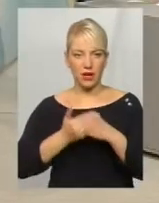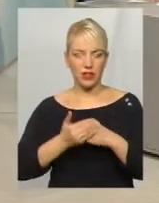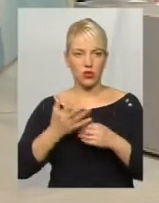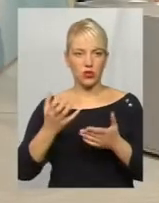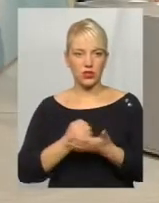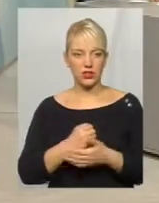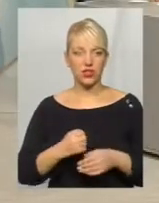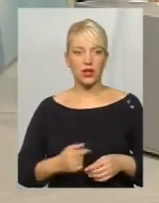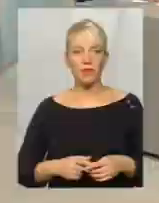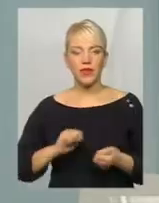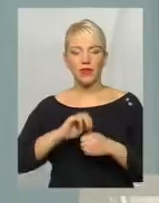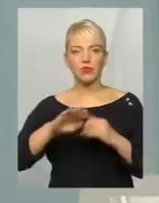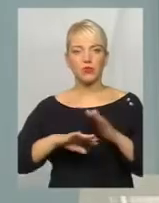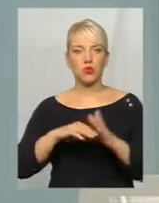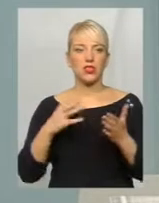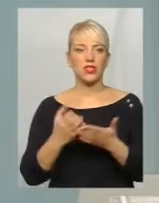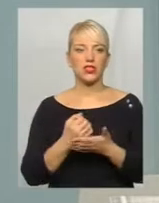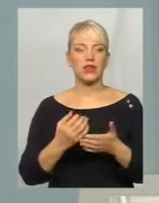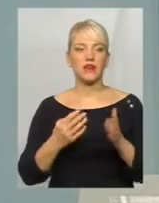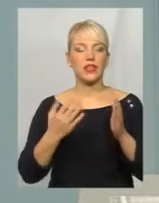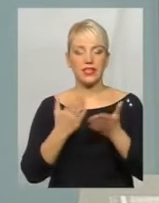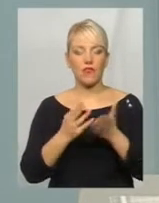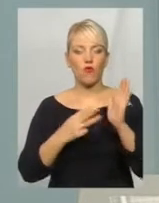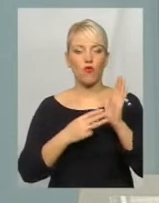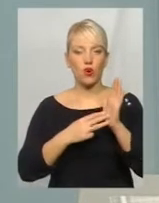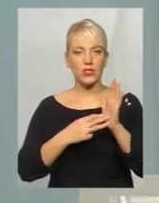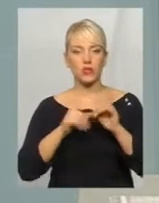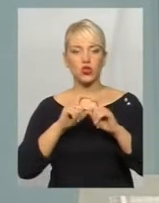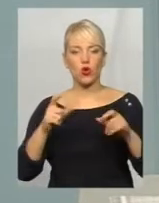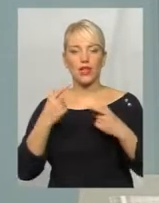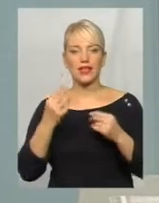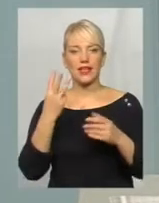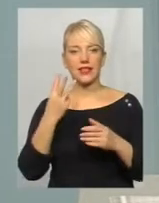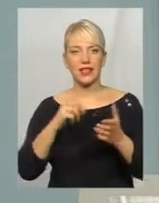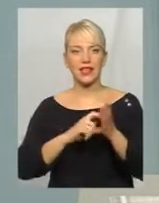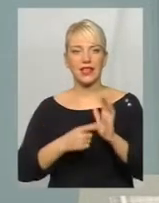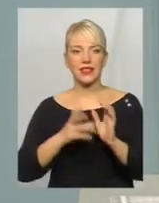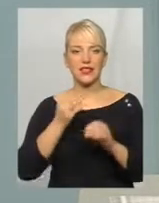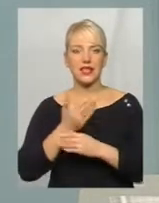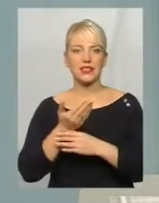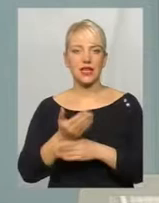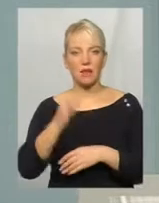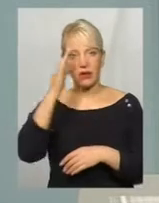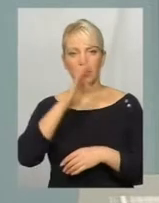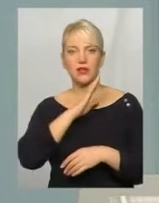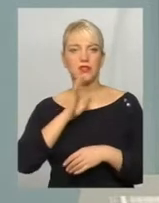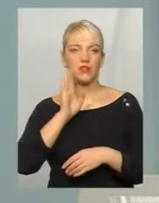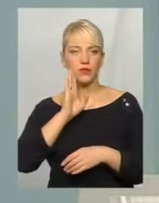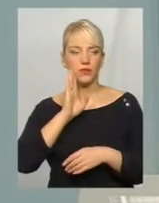-Подільському залишається ще школа восьма, де всього лише три класи є на запит батьків.